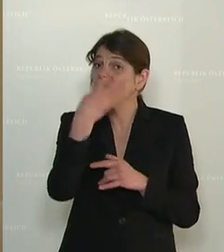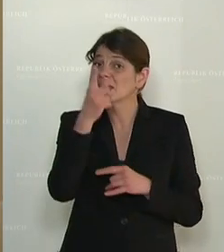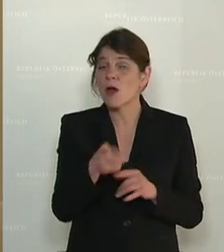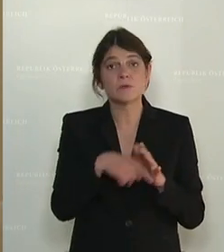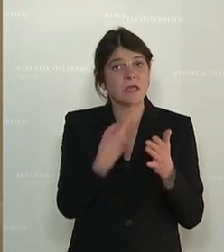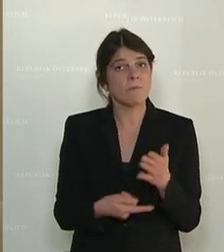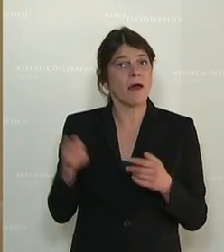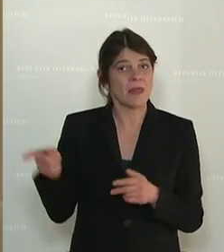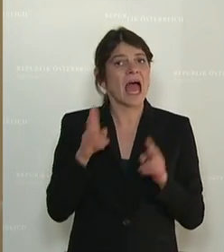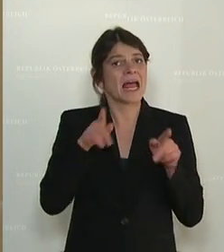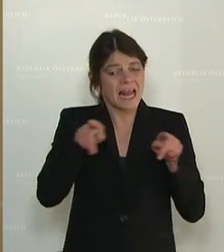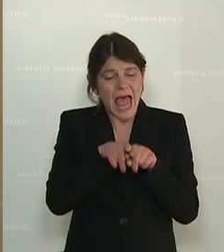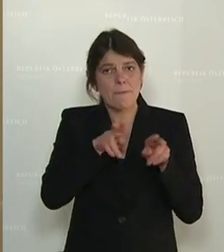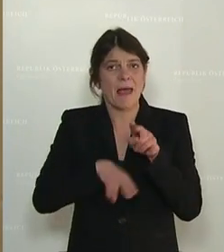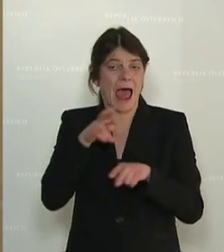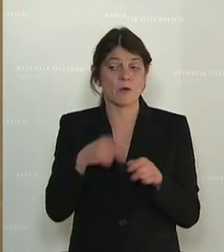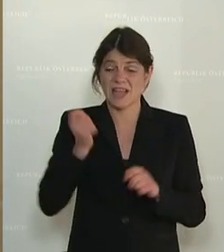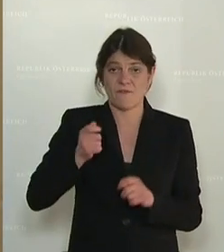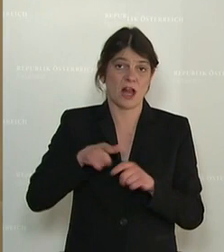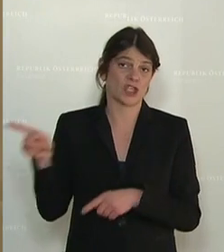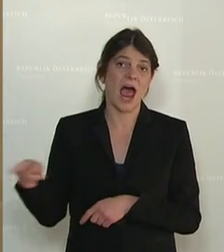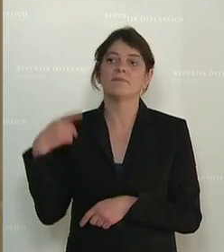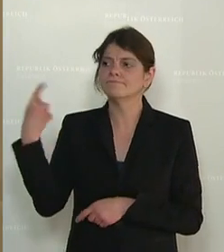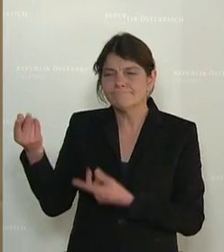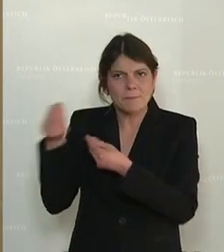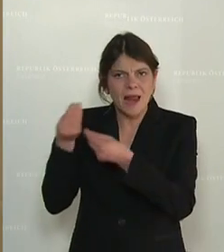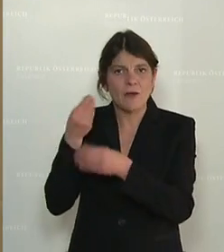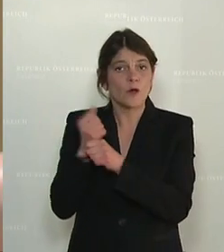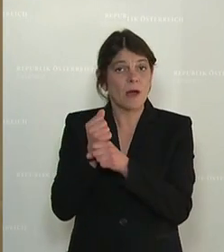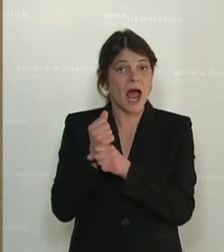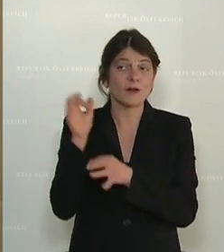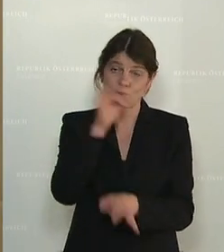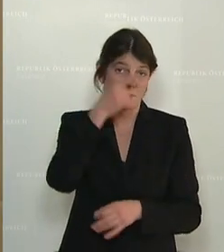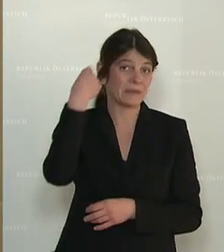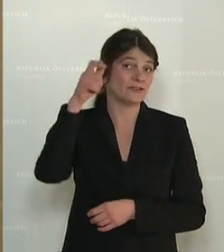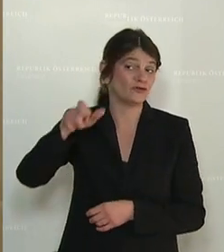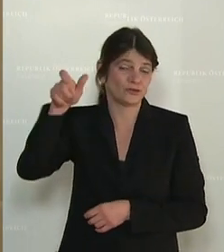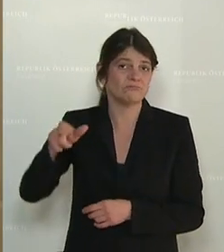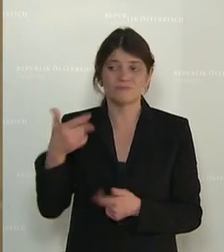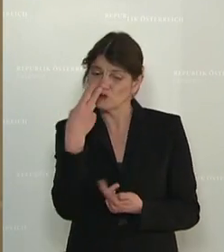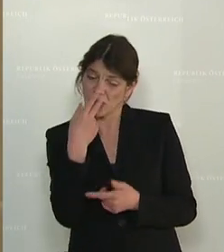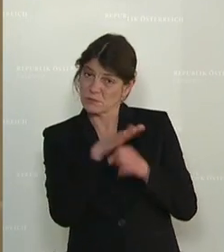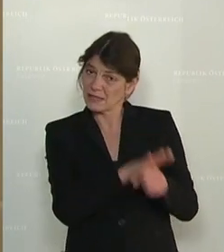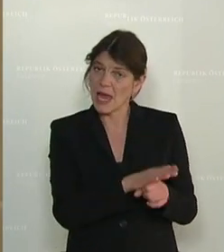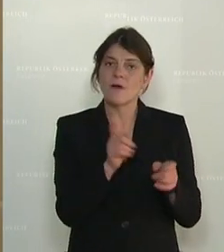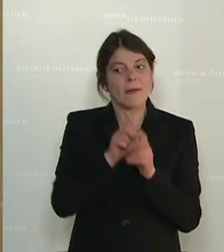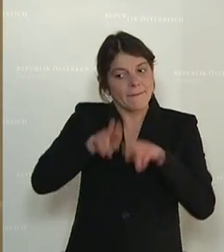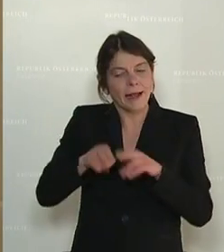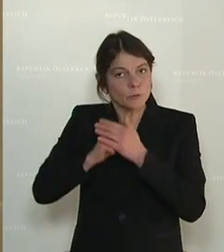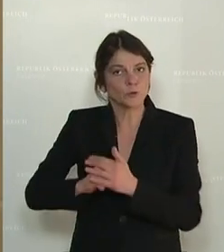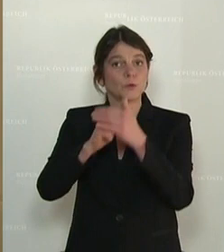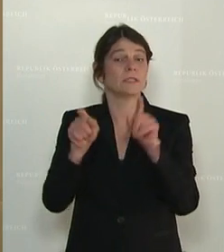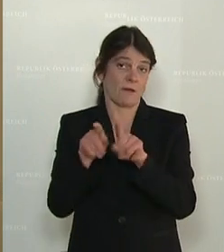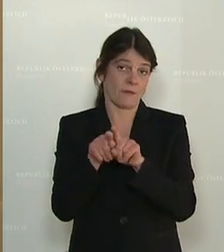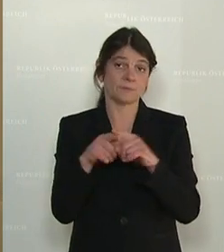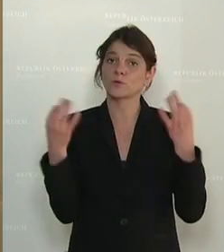Gleichbehandlungsanwaltschaft Menschen zu Diskriminierungsfragen beraten, rechtlich unterstützt und